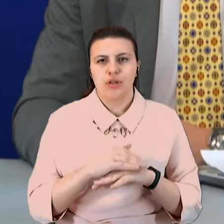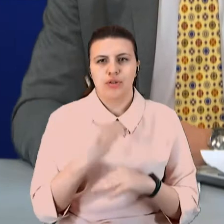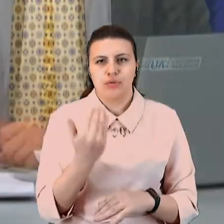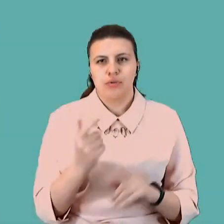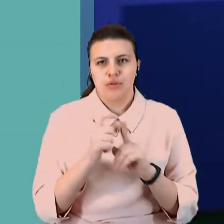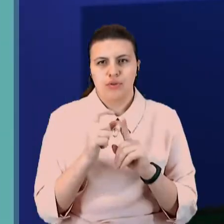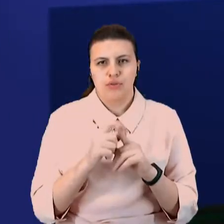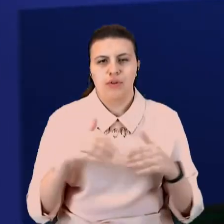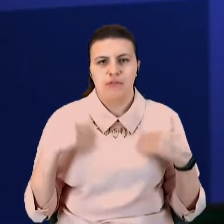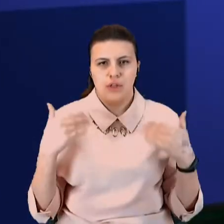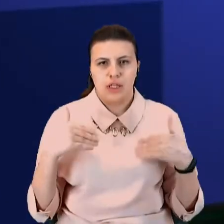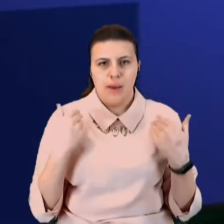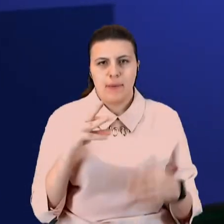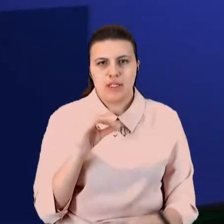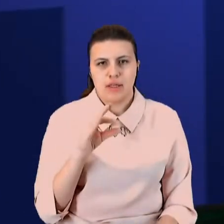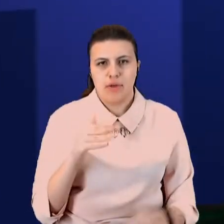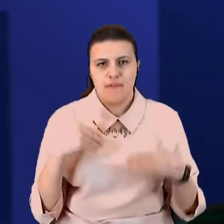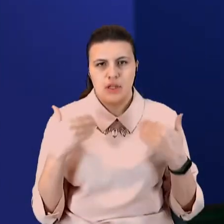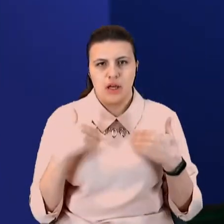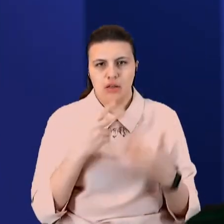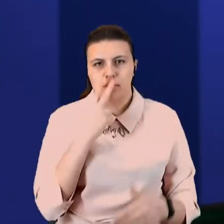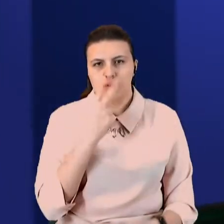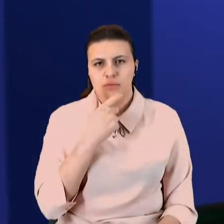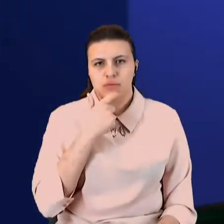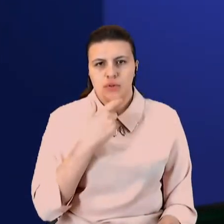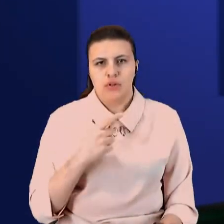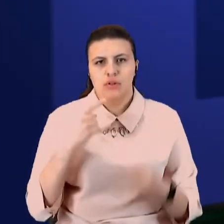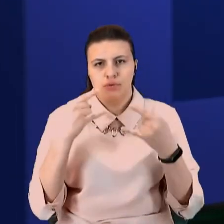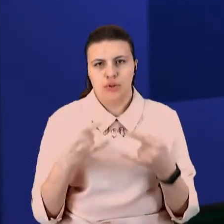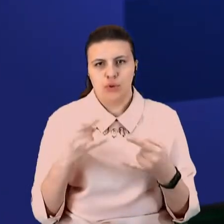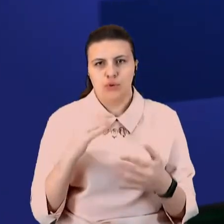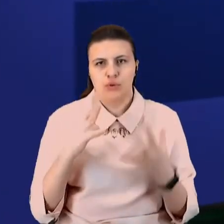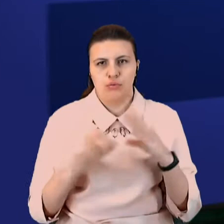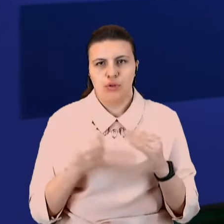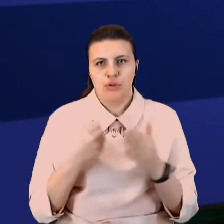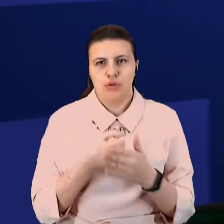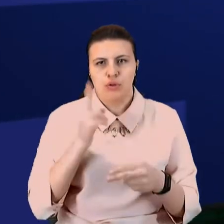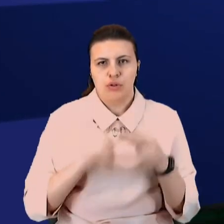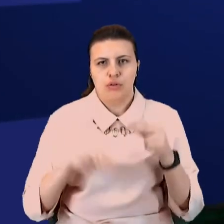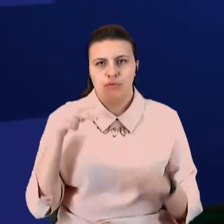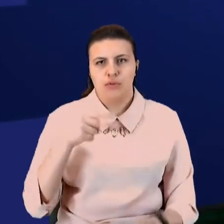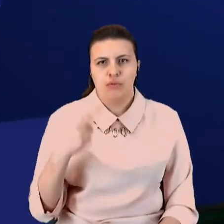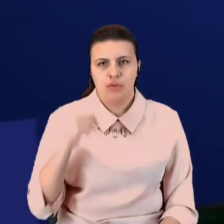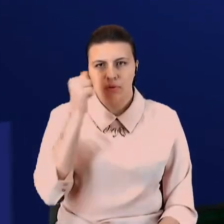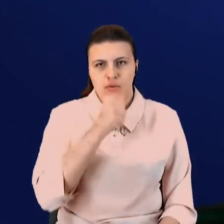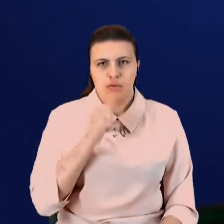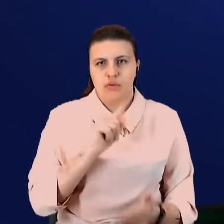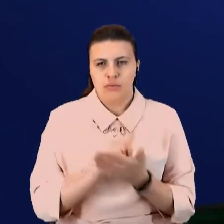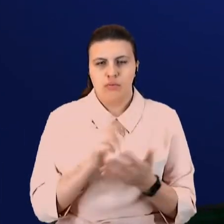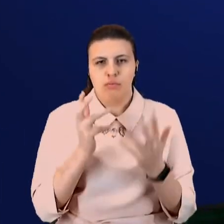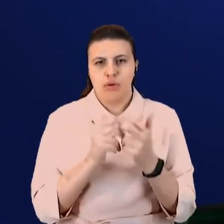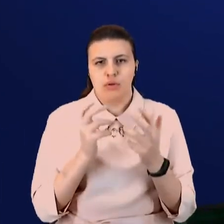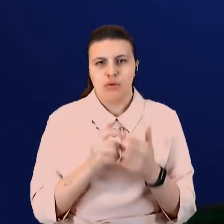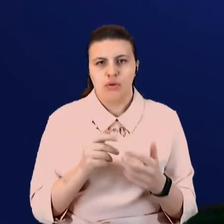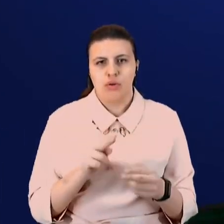Максима, вітаю телеглядачів Суспільного. До кінця 2020 року людям повинні перерахувати компенсацію за зруйноване